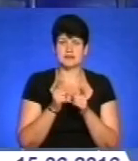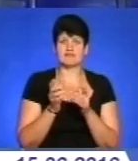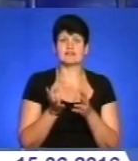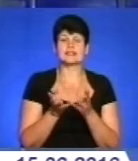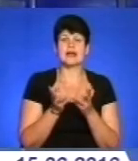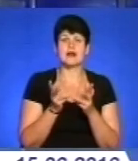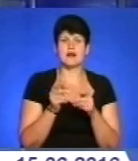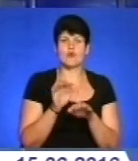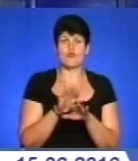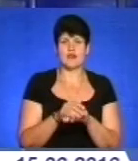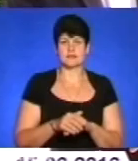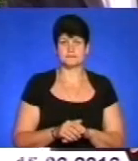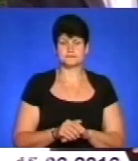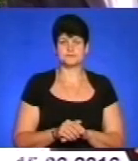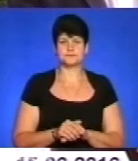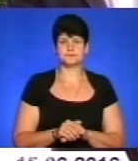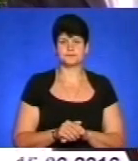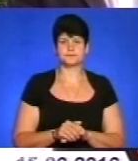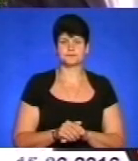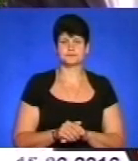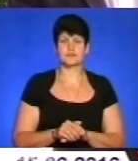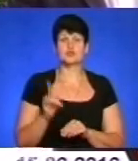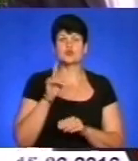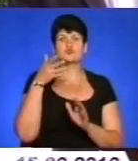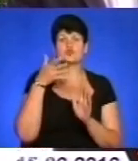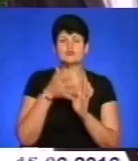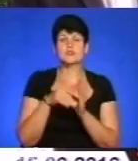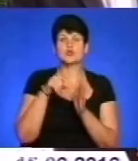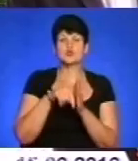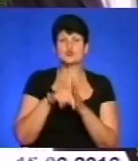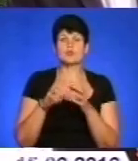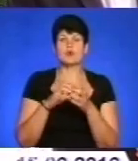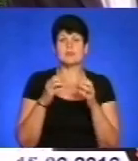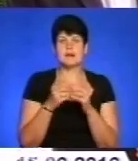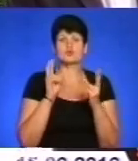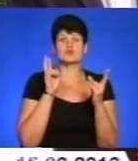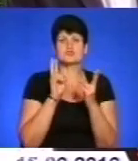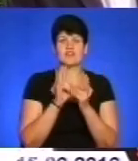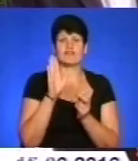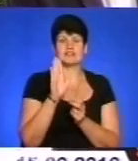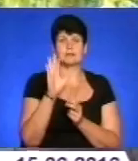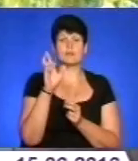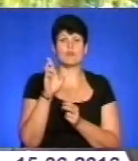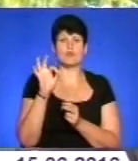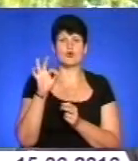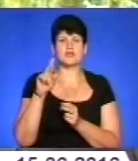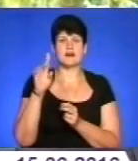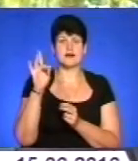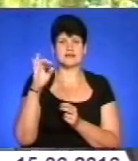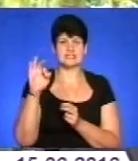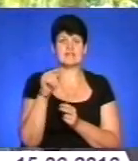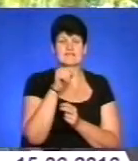дізнавалася Юлія Валах. Щоб зрозуміти суть проблеми, зустрічаємося з Вадимом Боярським. Саме він